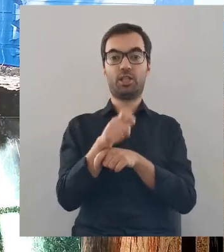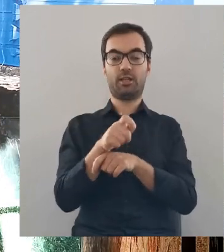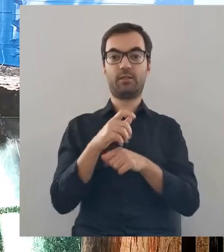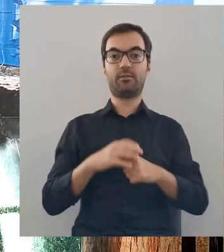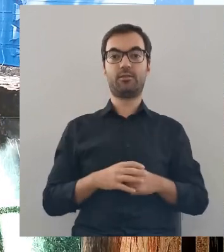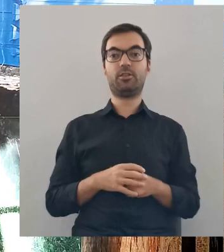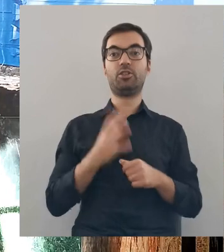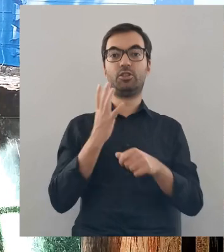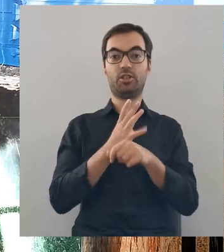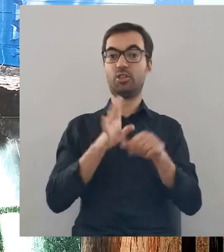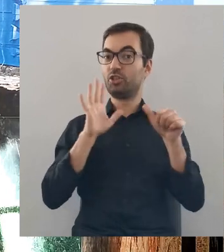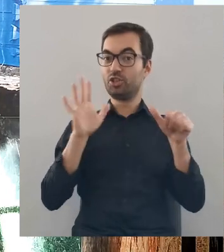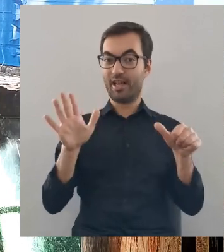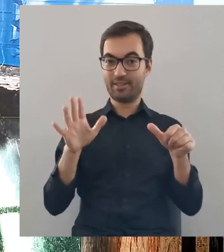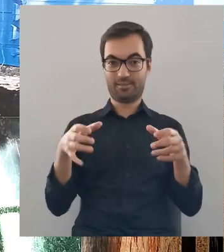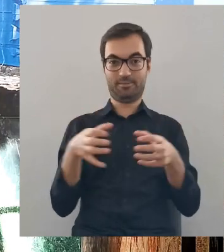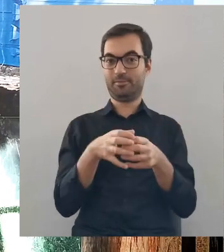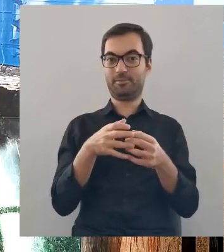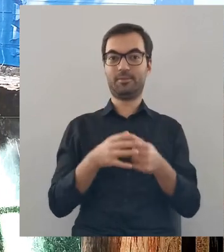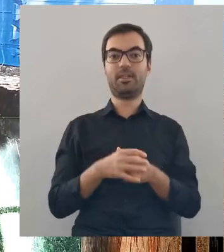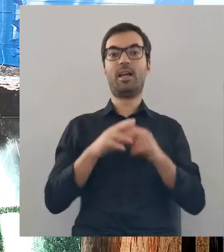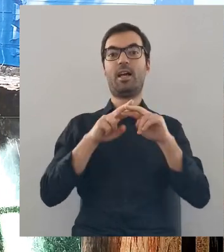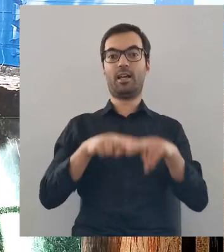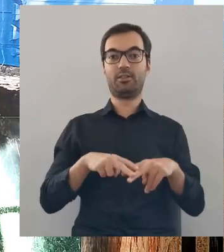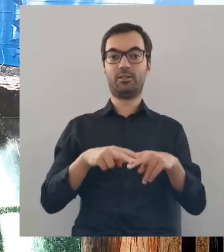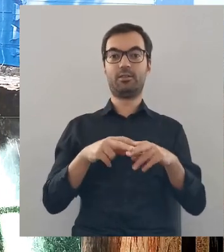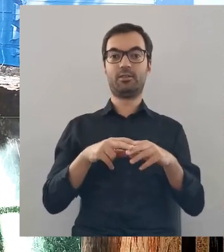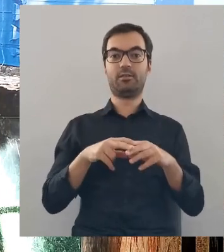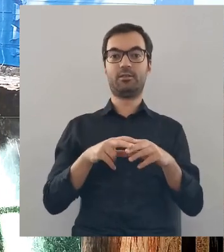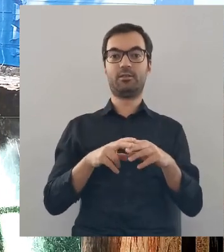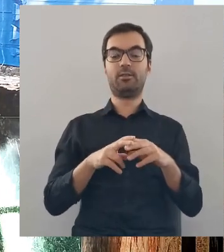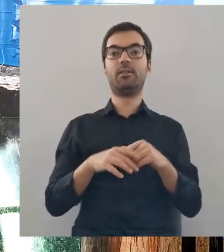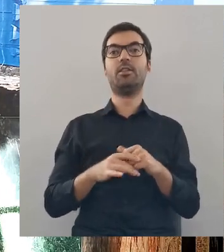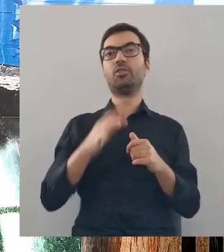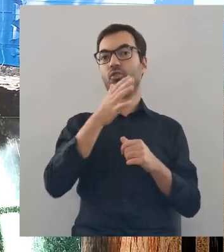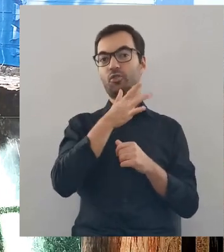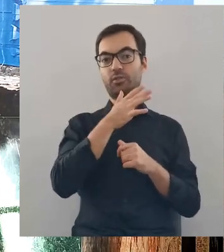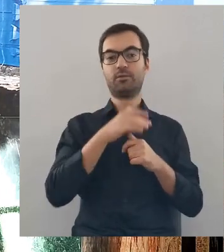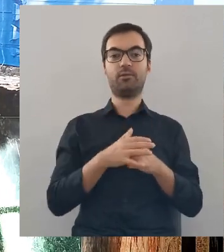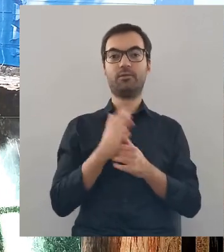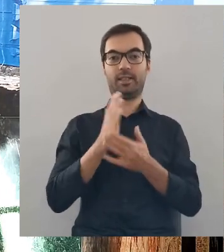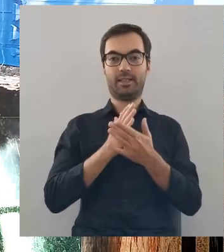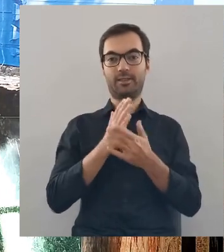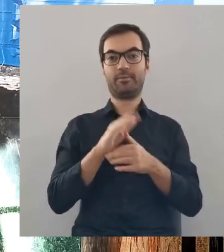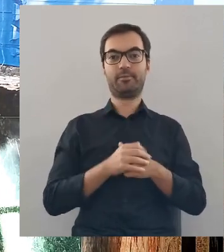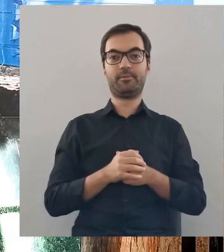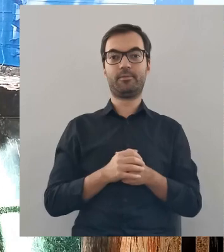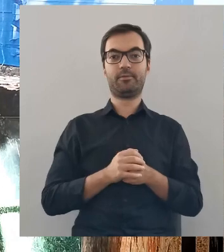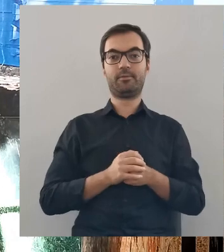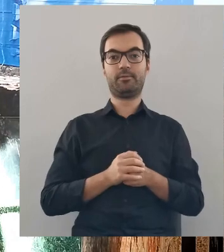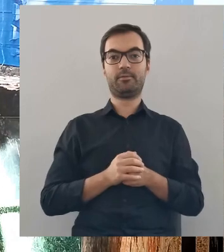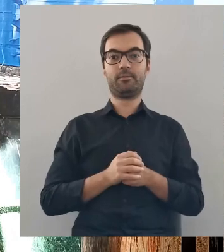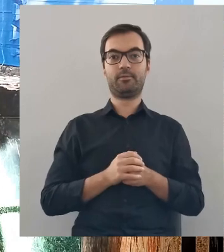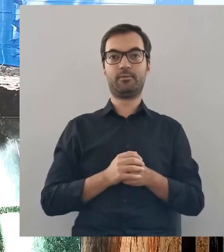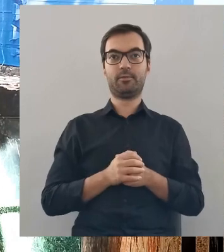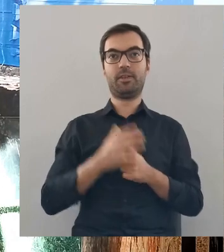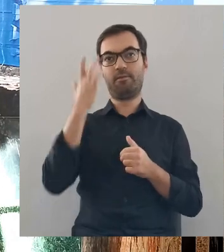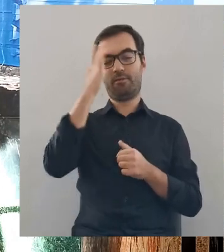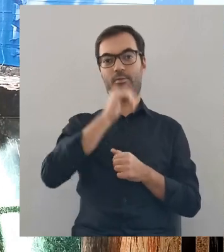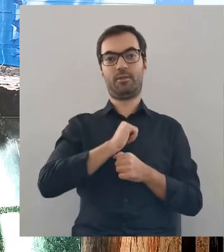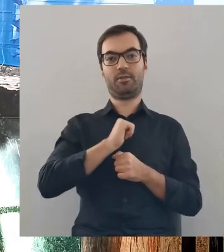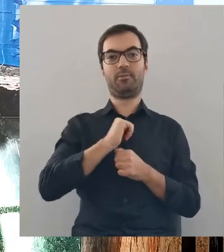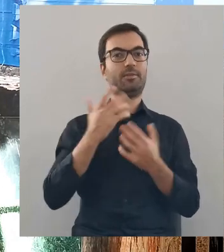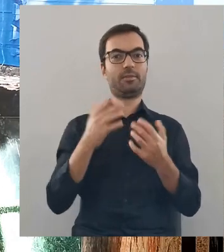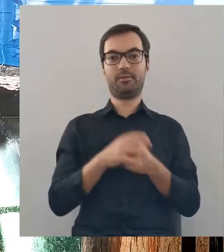byli chrześcijanie. 46. Reszta to byli starozakonni. Więc proszę sobie wyobrazić,